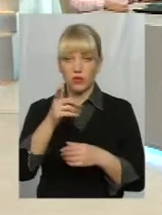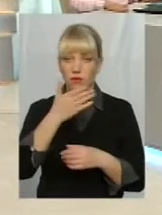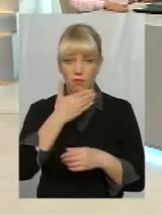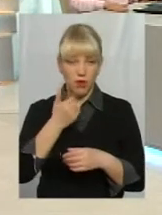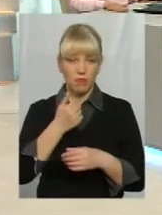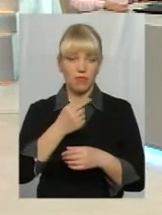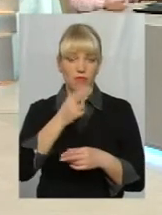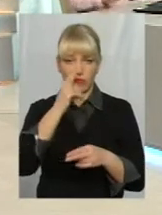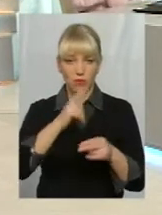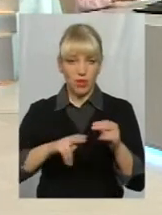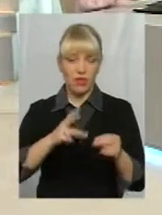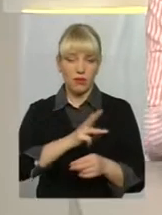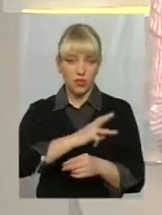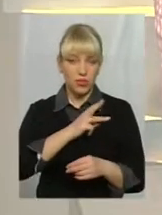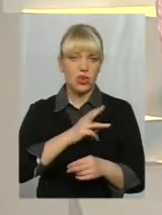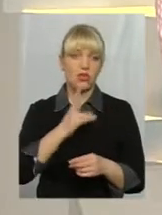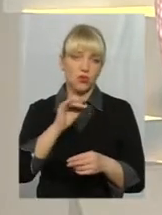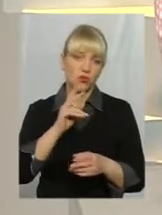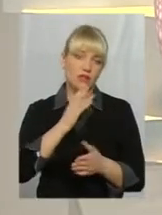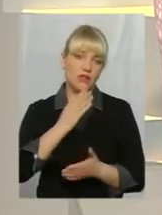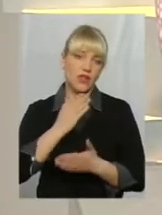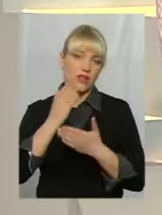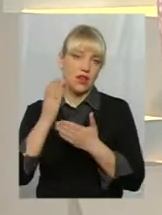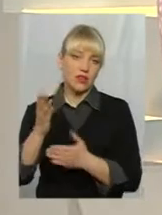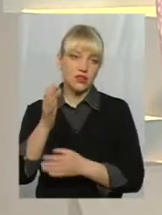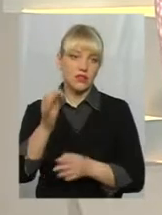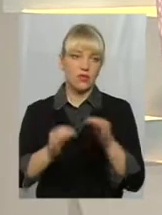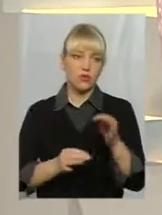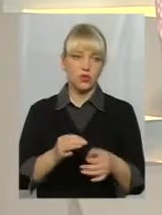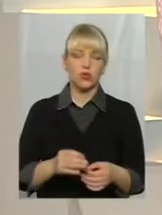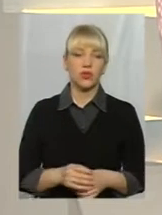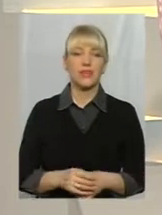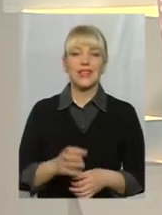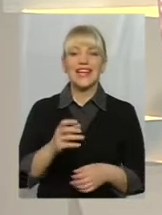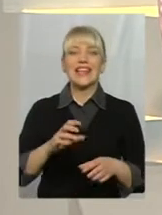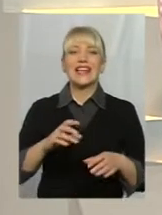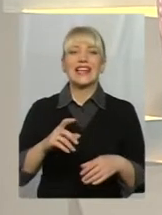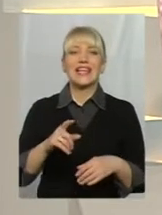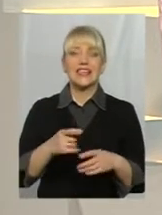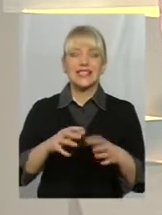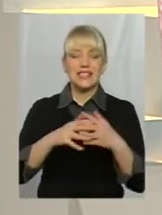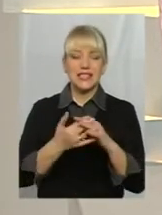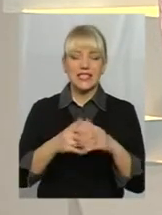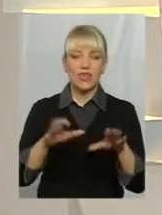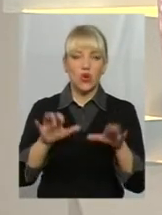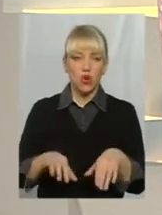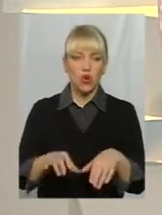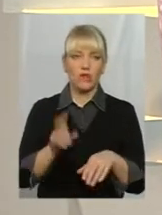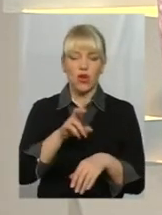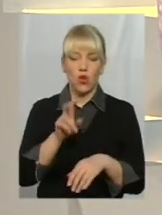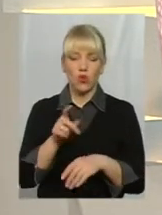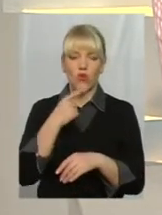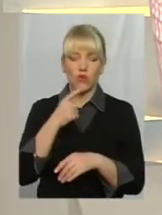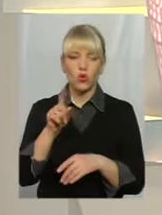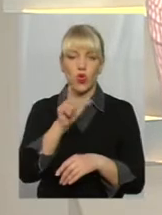звертатись до суду. Ну, сільський голова говорив про те, що люди постійно приходять і домагаються того, щоб їм все ж таки виділили ці паї.